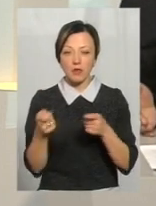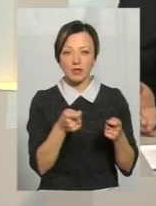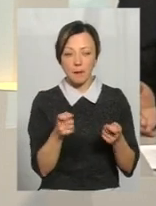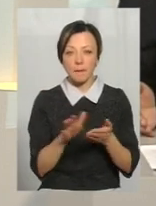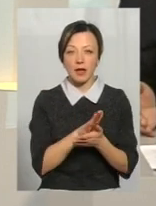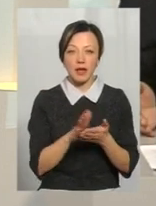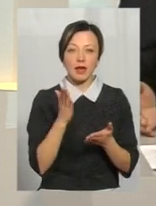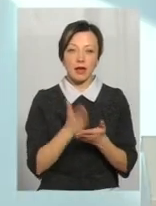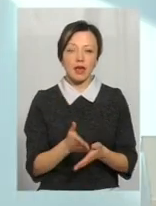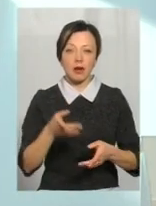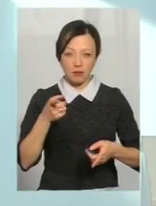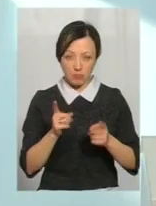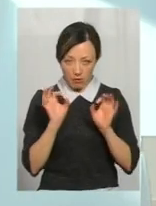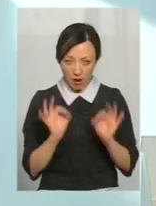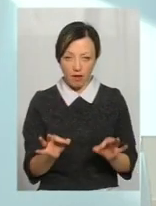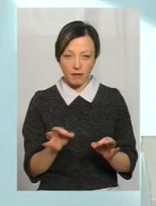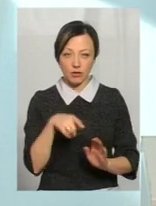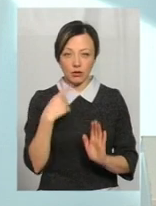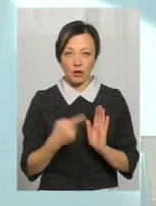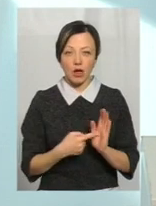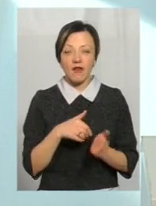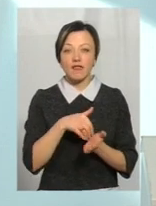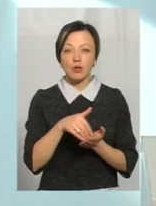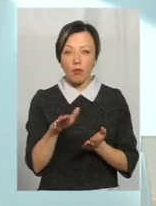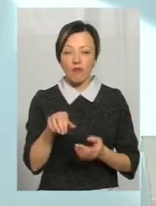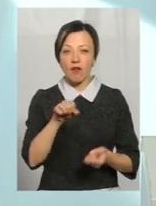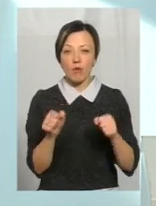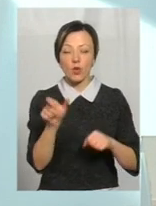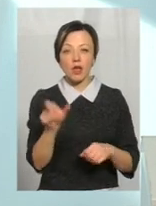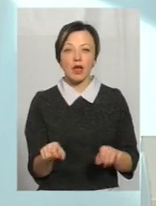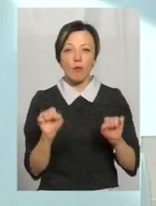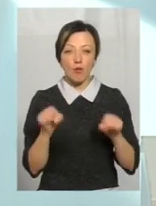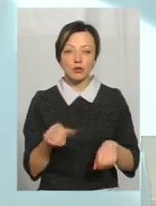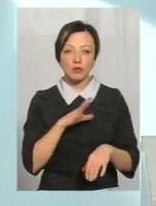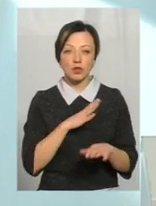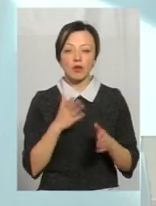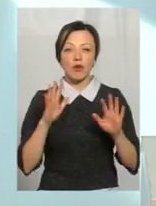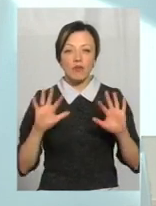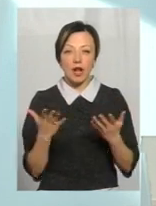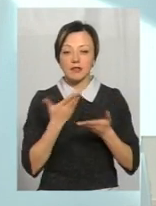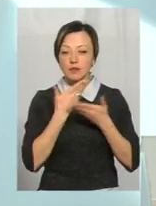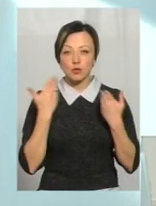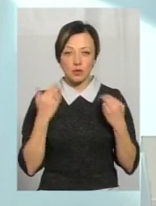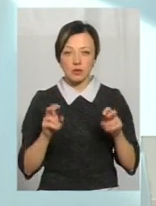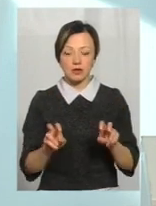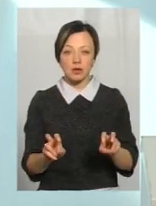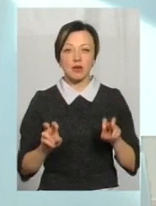є виправданим? Ну, по-перше, відмова водія може бути у разі відсутності в салоні транспортного засобу в вільних